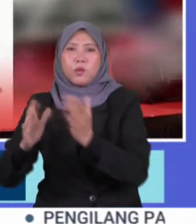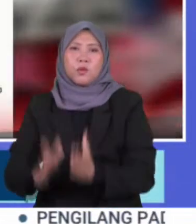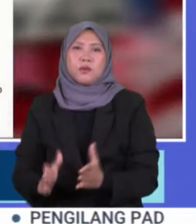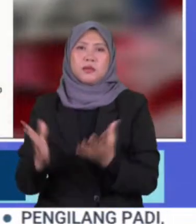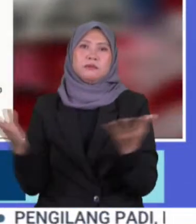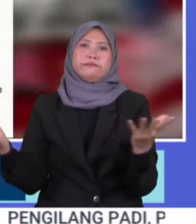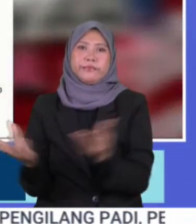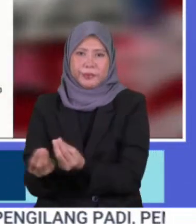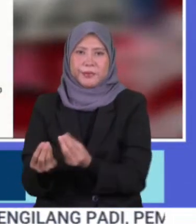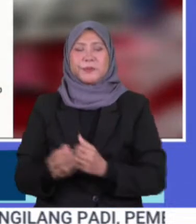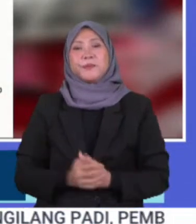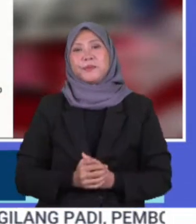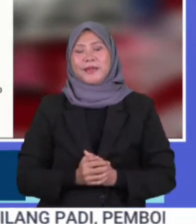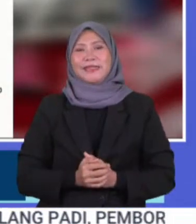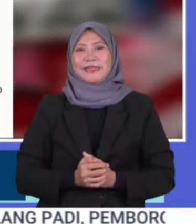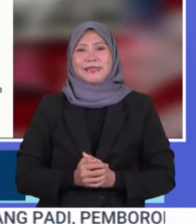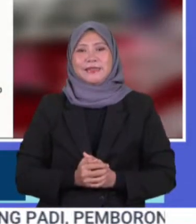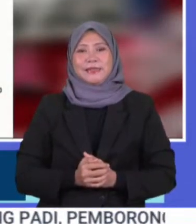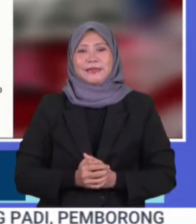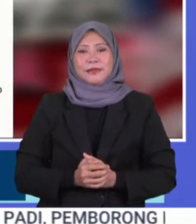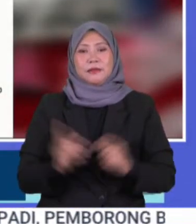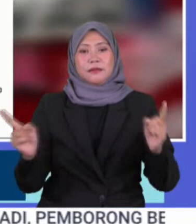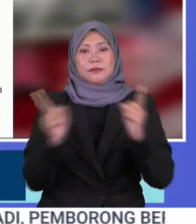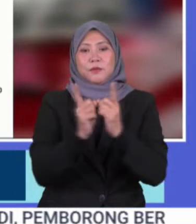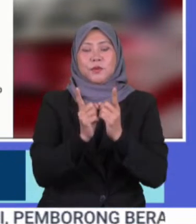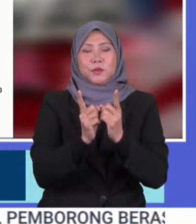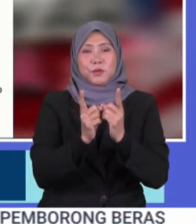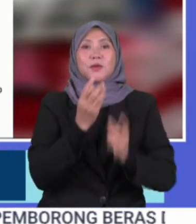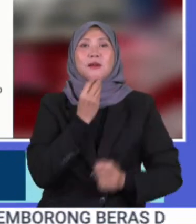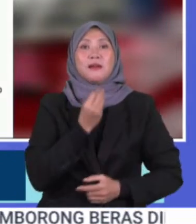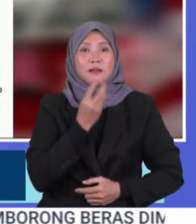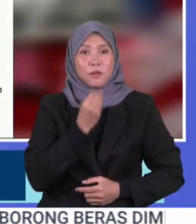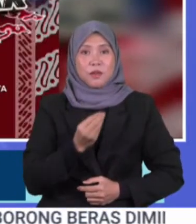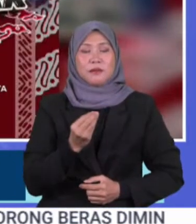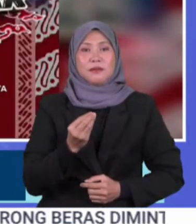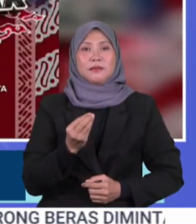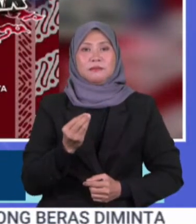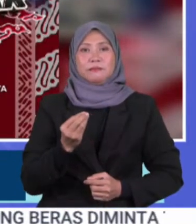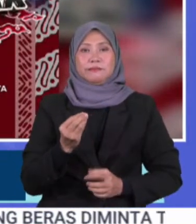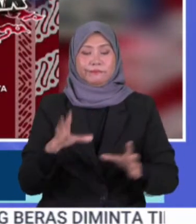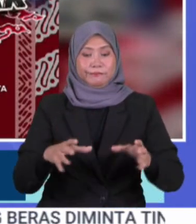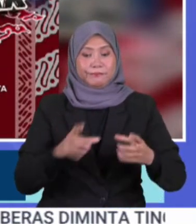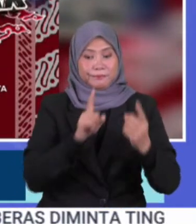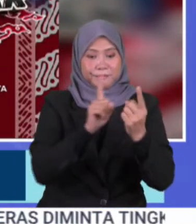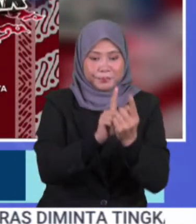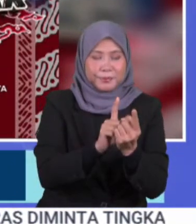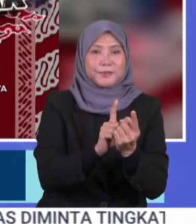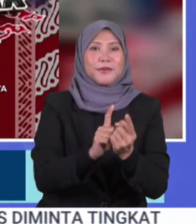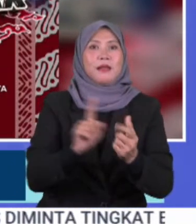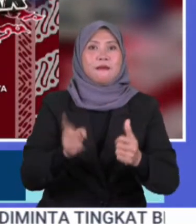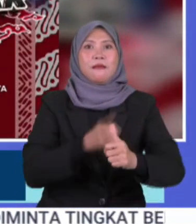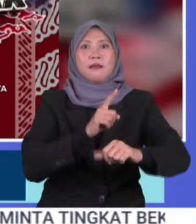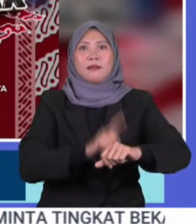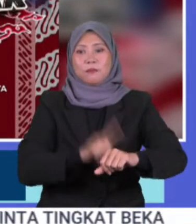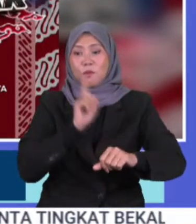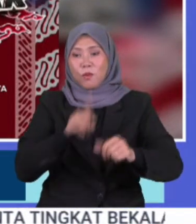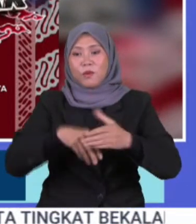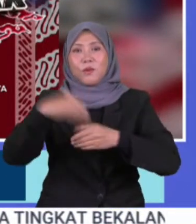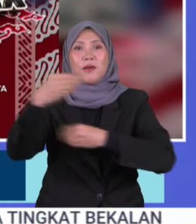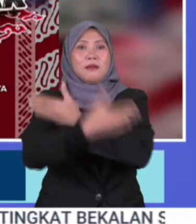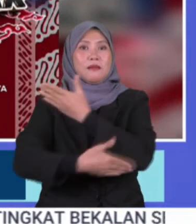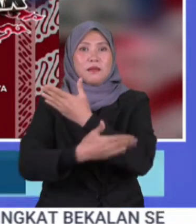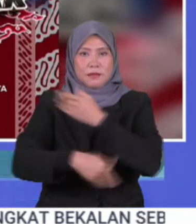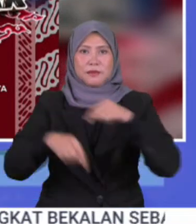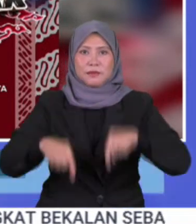Temu Anwar, sebuah program dialog anak muda bersama Perdana Menteri Buat Julung Kali akan diadakan di luar negara